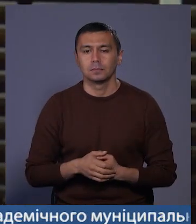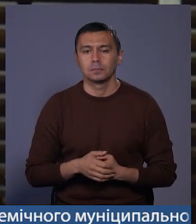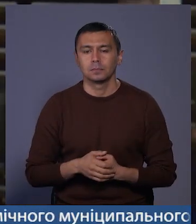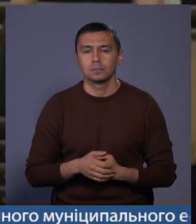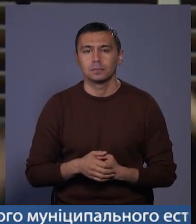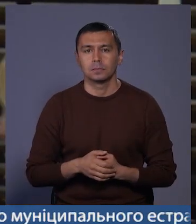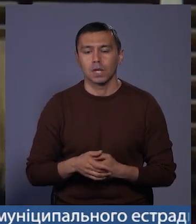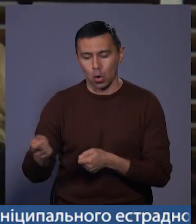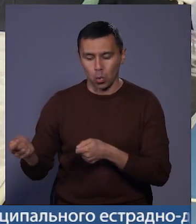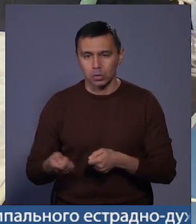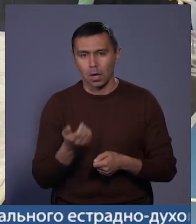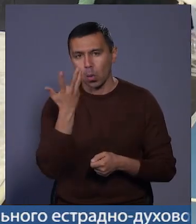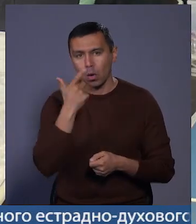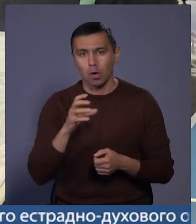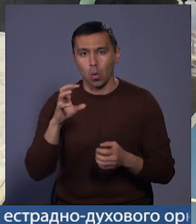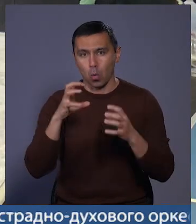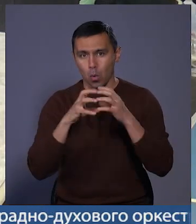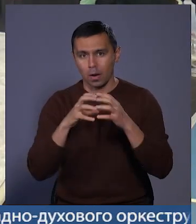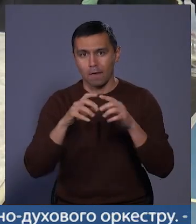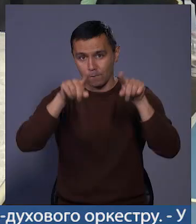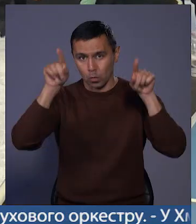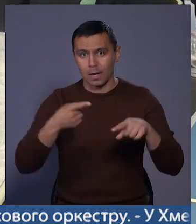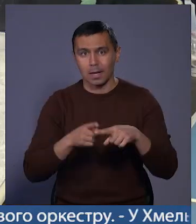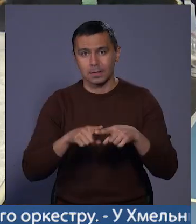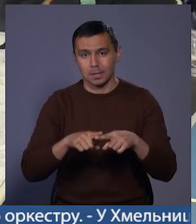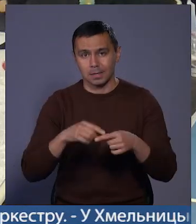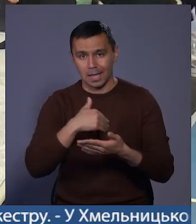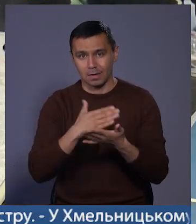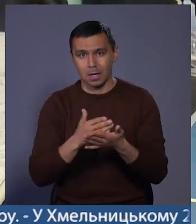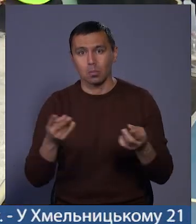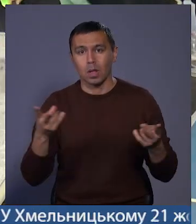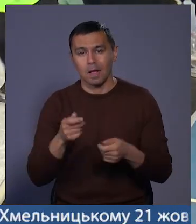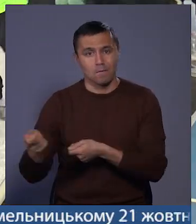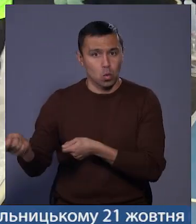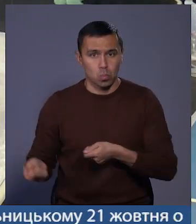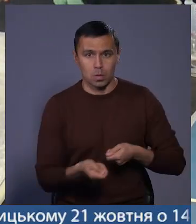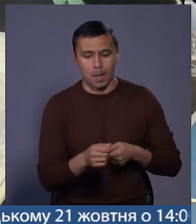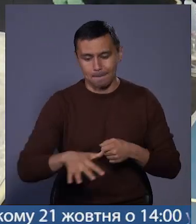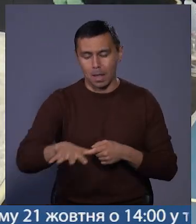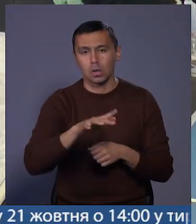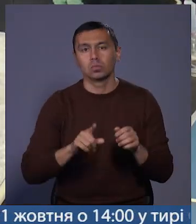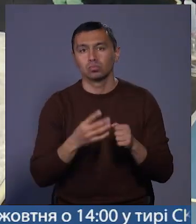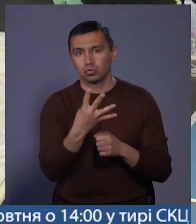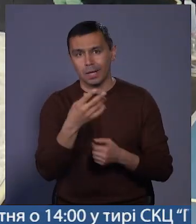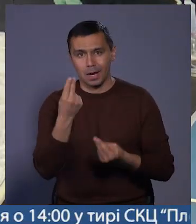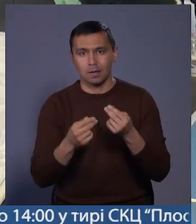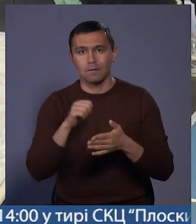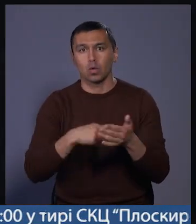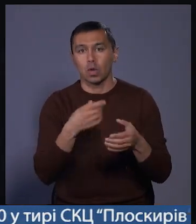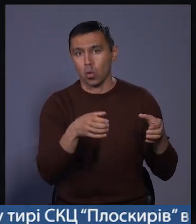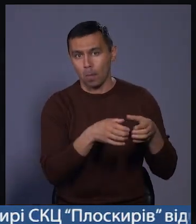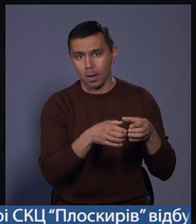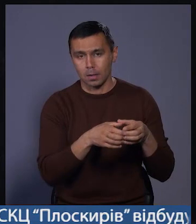Ключка, кольорова кулька та ворота – саме цей інвентар необхідний для флорболу. На майданчику по чотири гравці від однієї